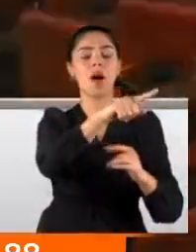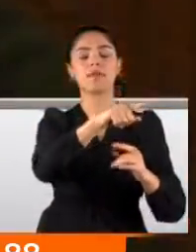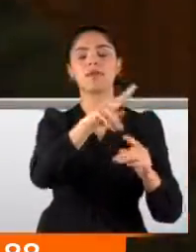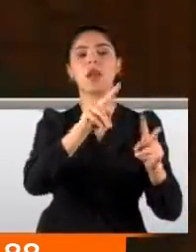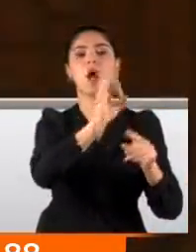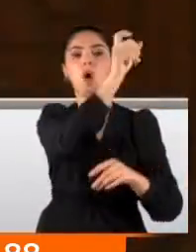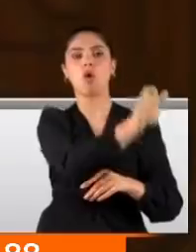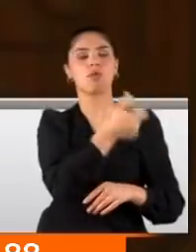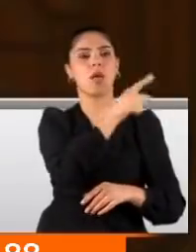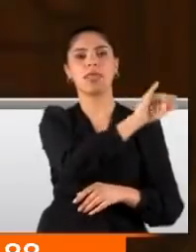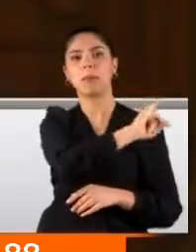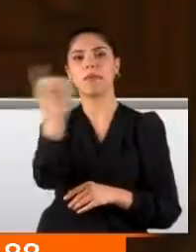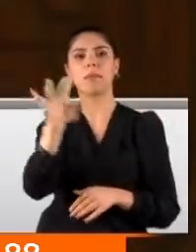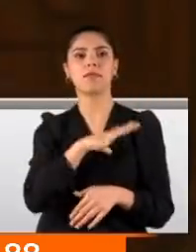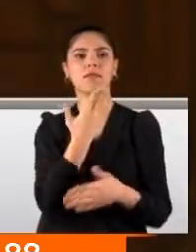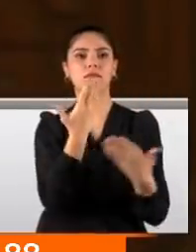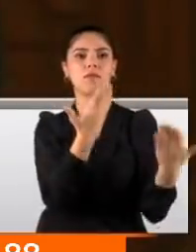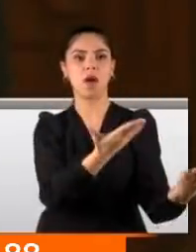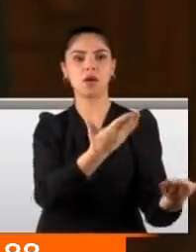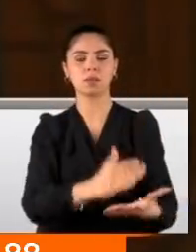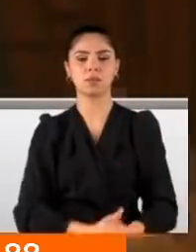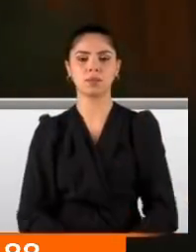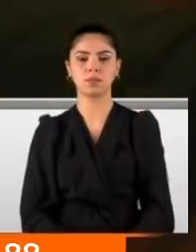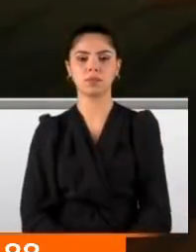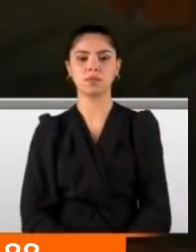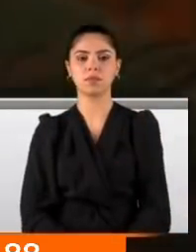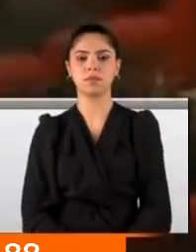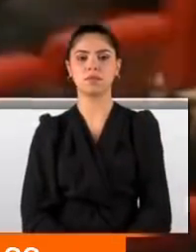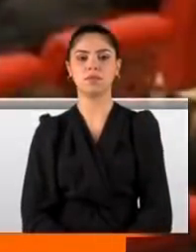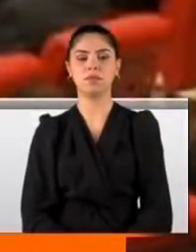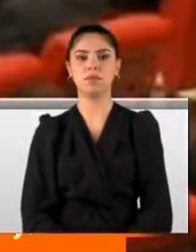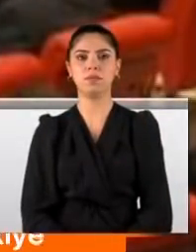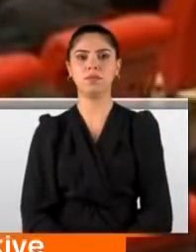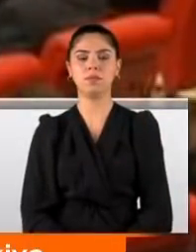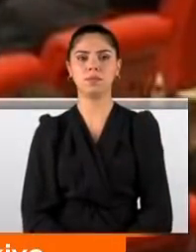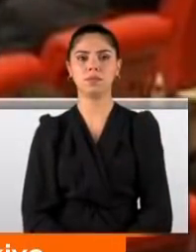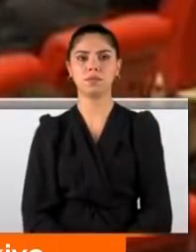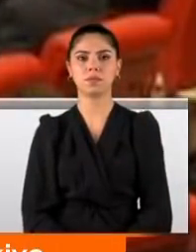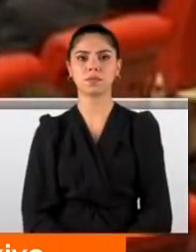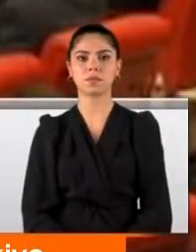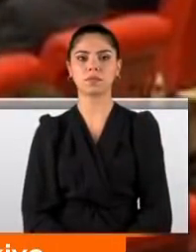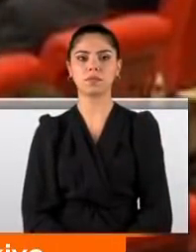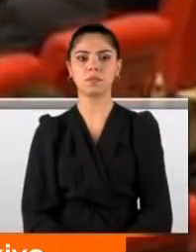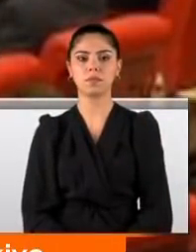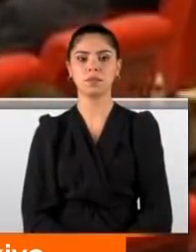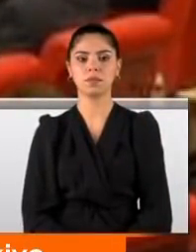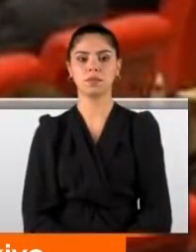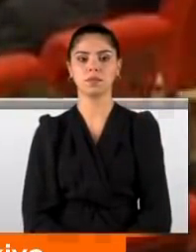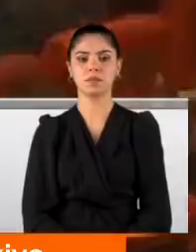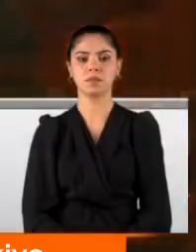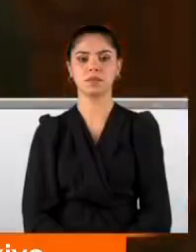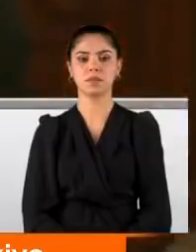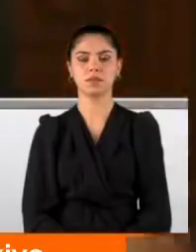gösterdi. Sen bir kürsüzün sadıçın. Yürüye gidiyorum. Sayın Bak. Sayın Bak size söz vermedim. Lütfen. Efendim. Lütfen.